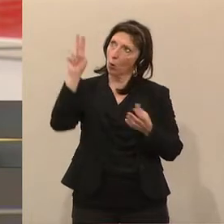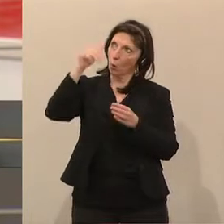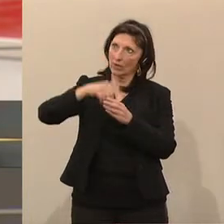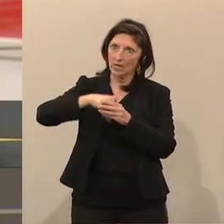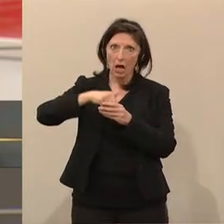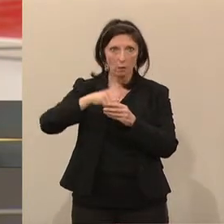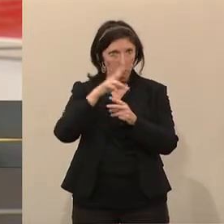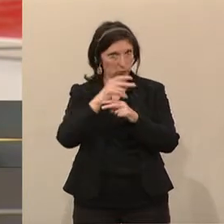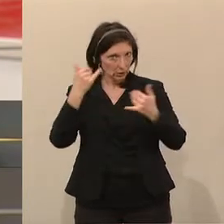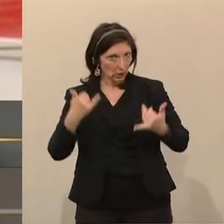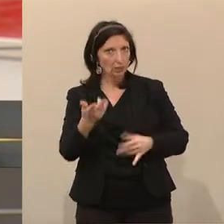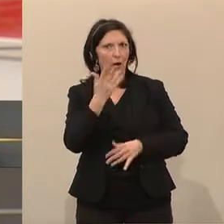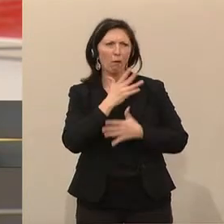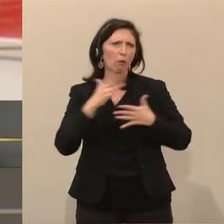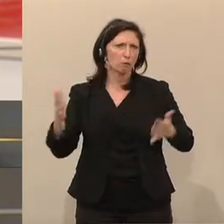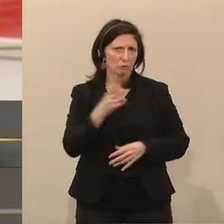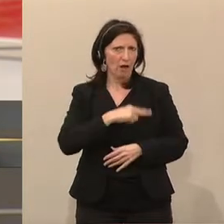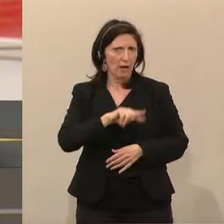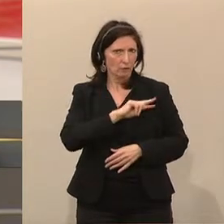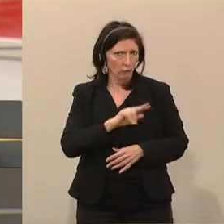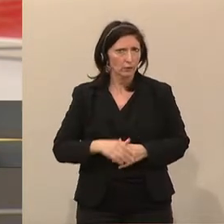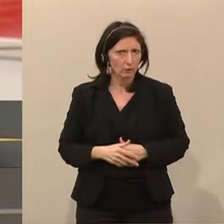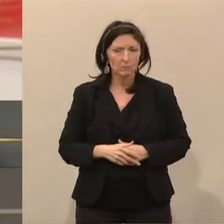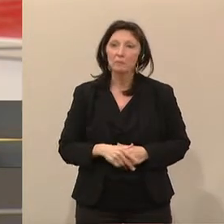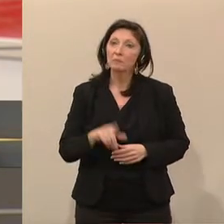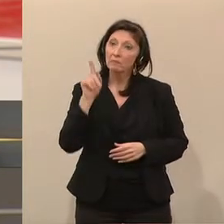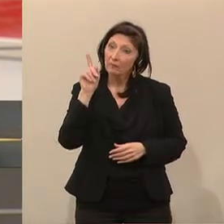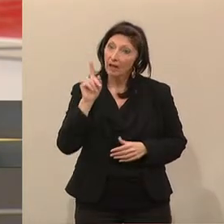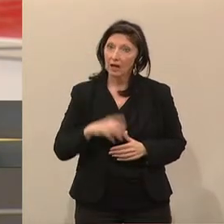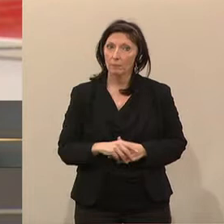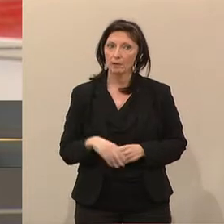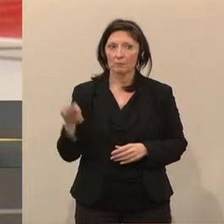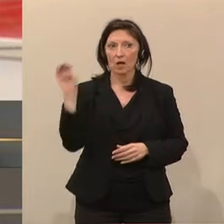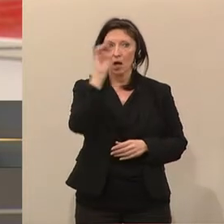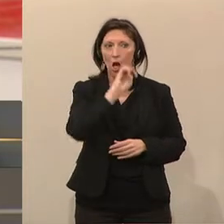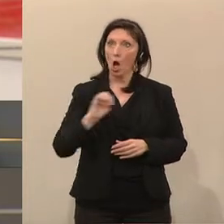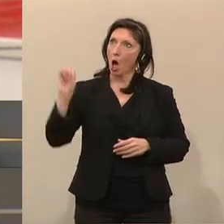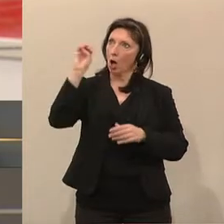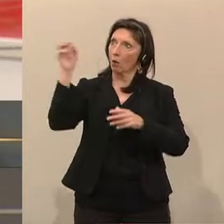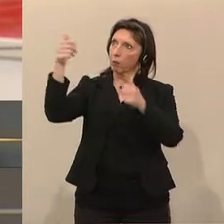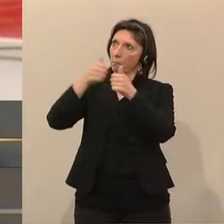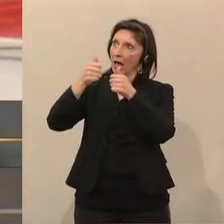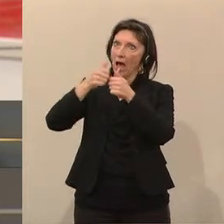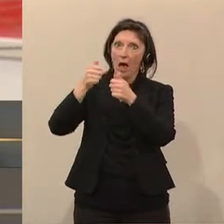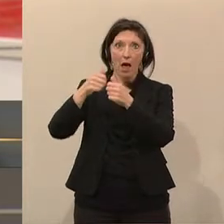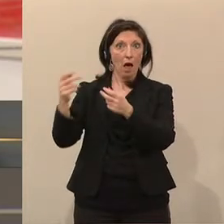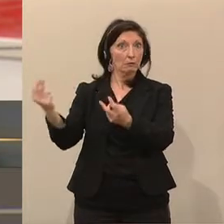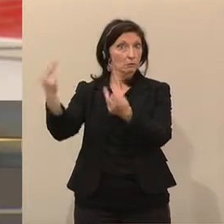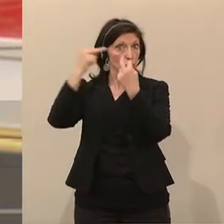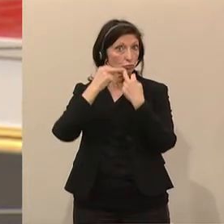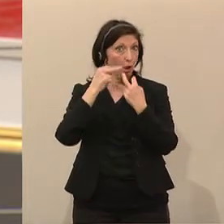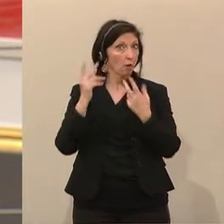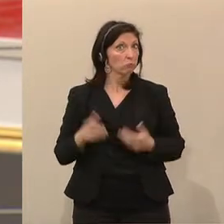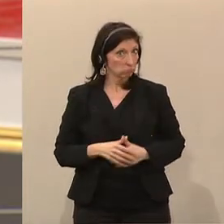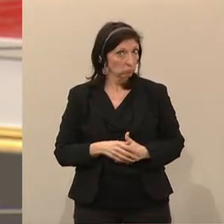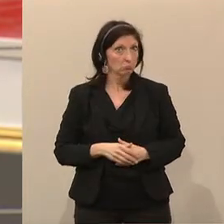bewusst bin. Wir stehen vor allem aber auch im Blickpunkt unserer europäischen Partner, weil es extrem viele Vorhaben im Halbjahr